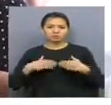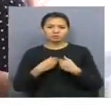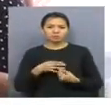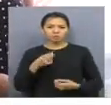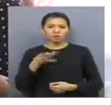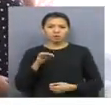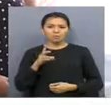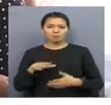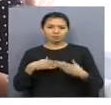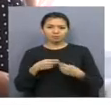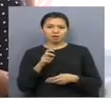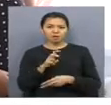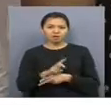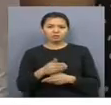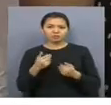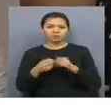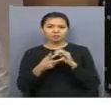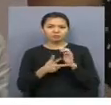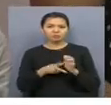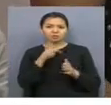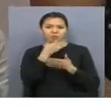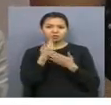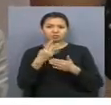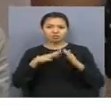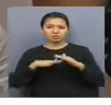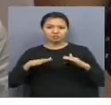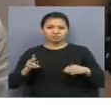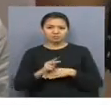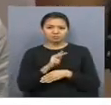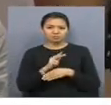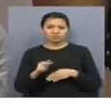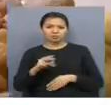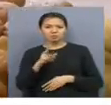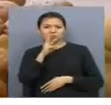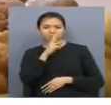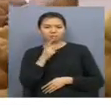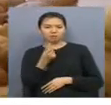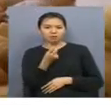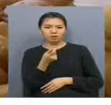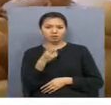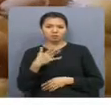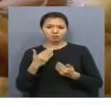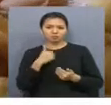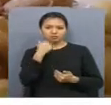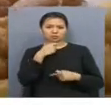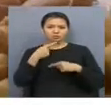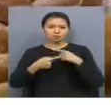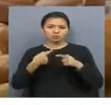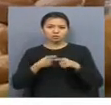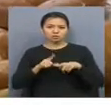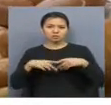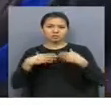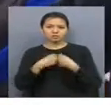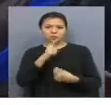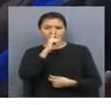отбасында болды. Аталмыш отбасы кәмінеттің жасқа толмаған төрт бала тәрбелеп отыр. Табысы аз болғандықтан, үстіміздегі жылдың сәуір айында бол отбасына